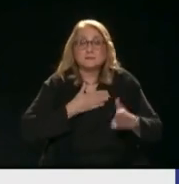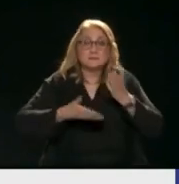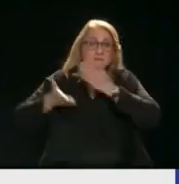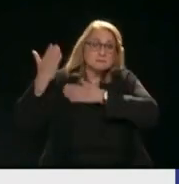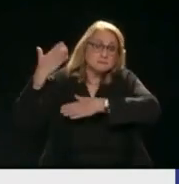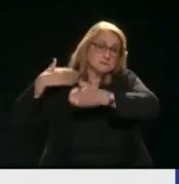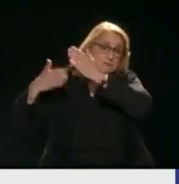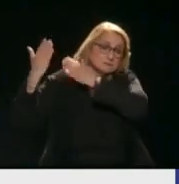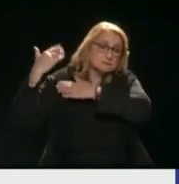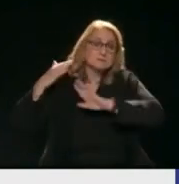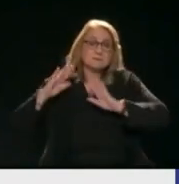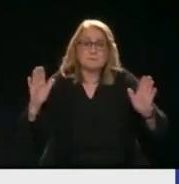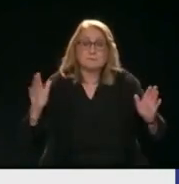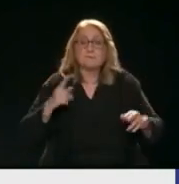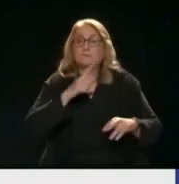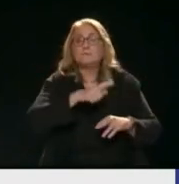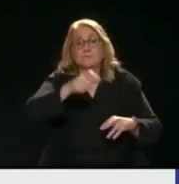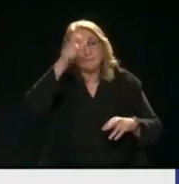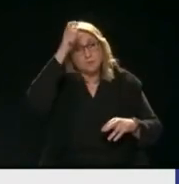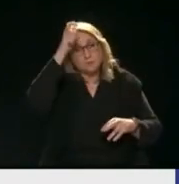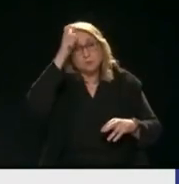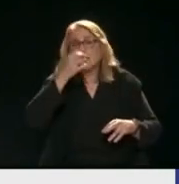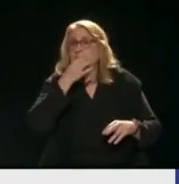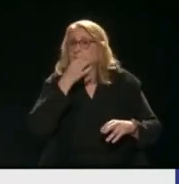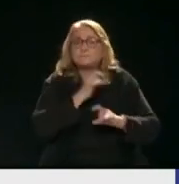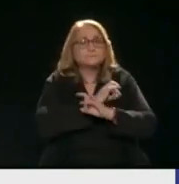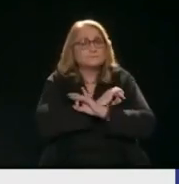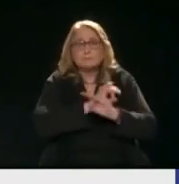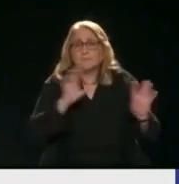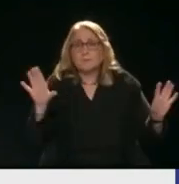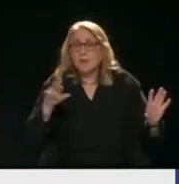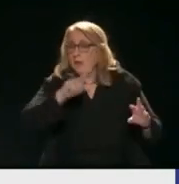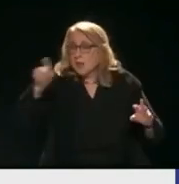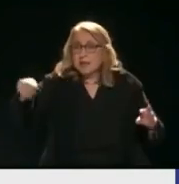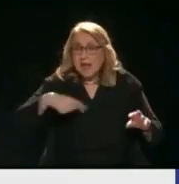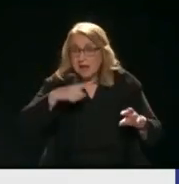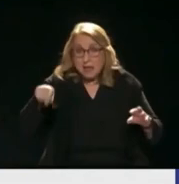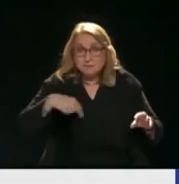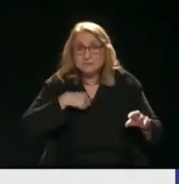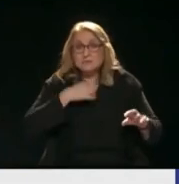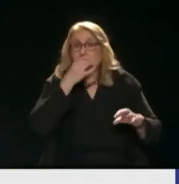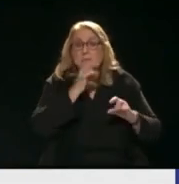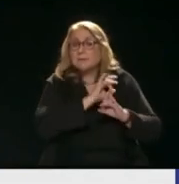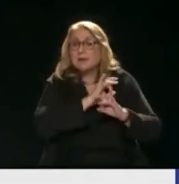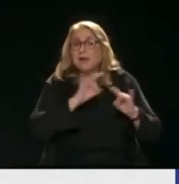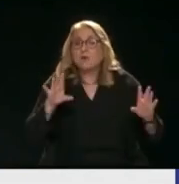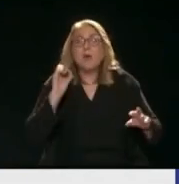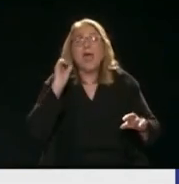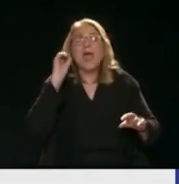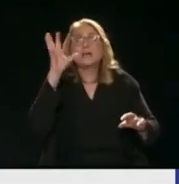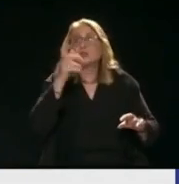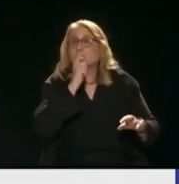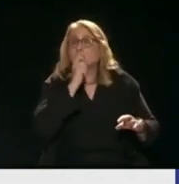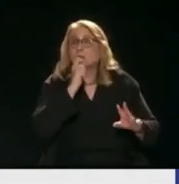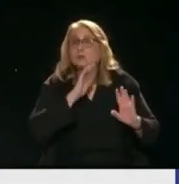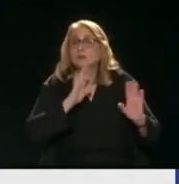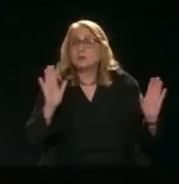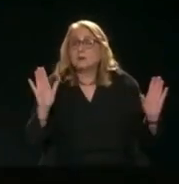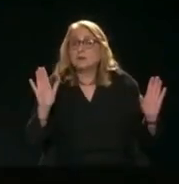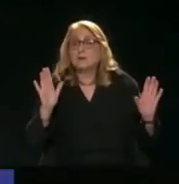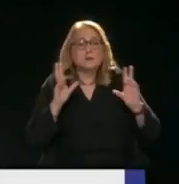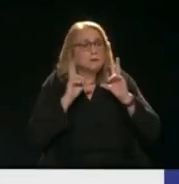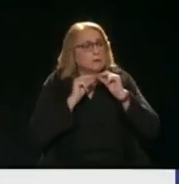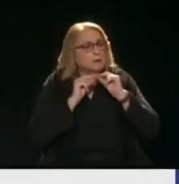λειτουργήσει Το ότι δεν έχει αναφερθεί κανένα Σε μια εξωτερική πολιτική Είναι ένα πολύ μεγάλο θέμα Και θέμα δικό μας Που θα το λύσουμε στην ελληνοπολιτεία